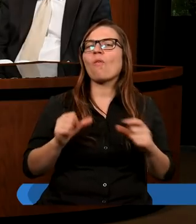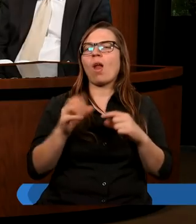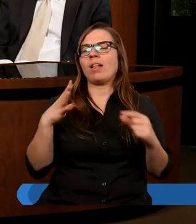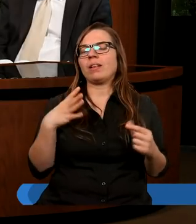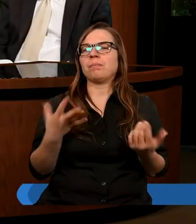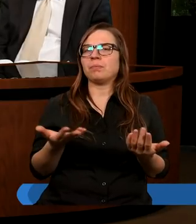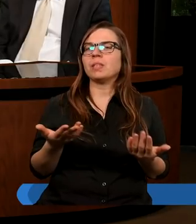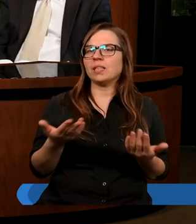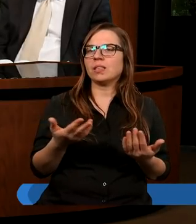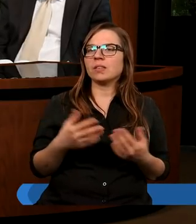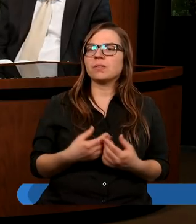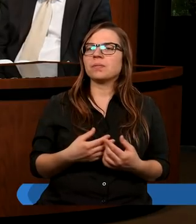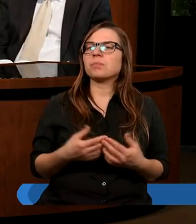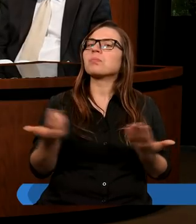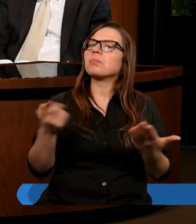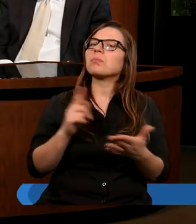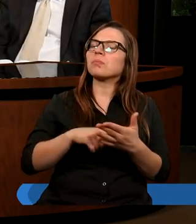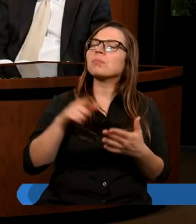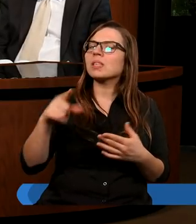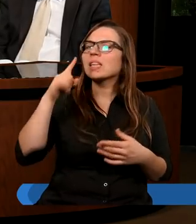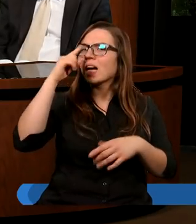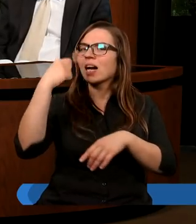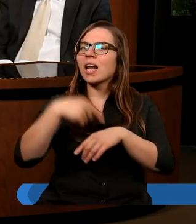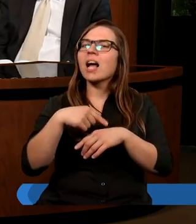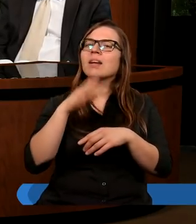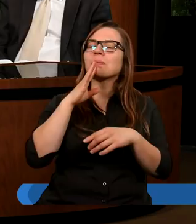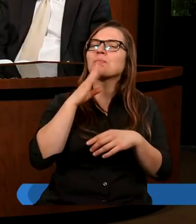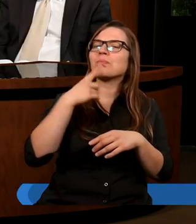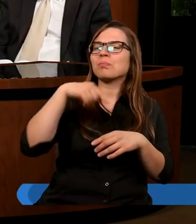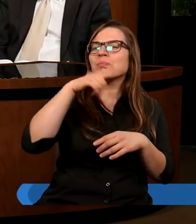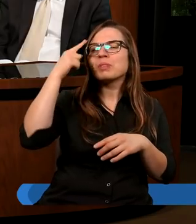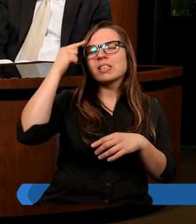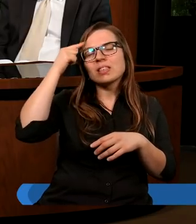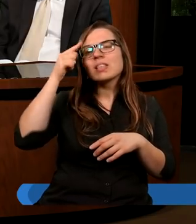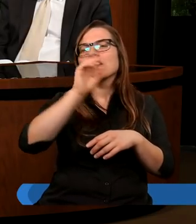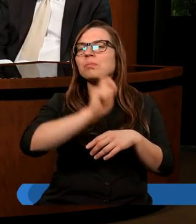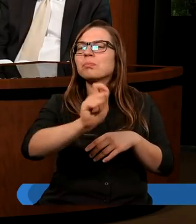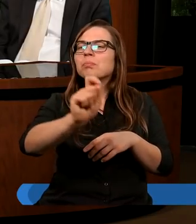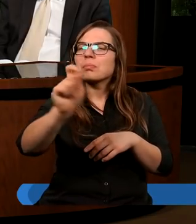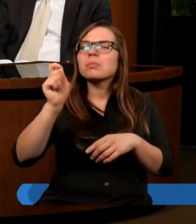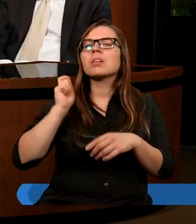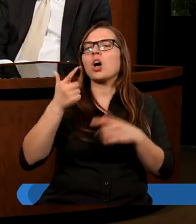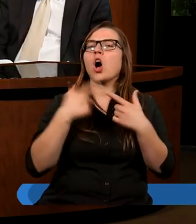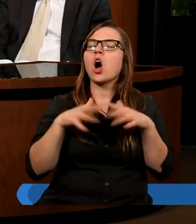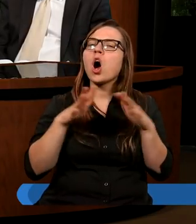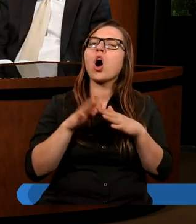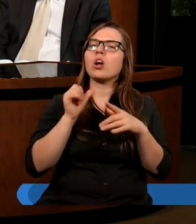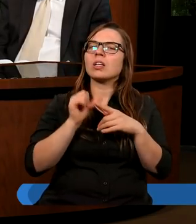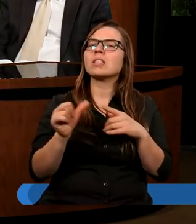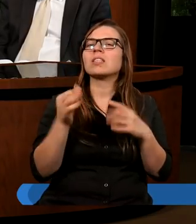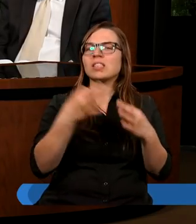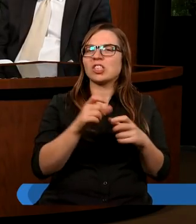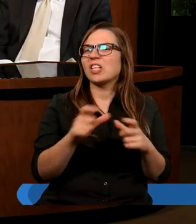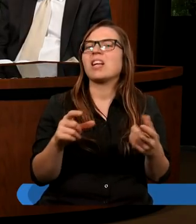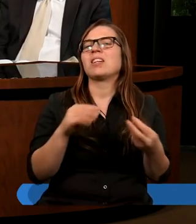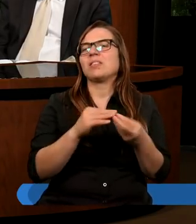decyzje podejmować. Właśnie to jest taka lekcja poglądowa dla nas, bo tak samo Kościół to ludzie w dzisiejszym czasie,